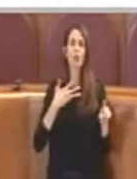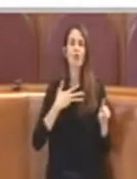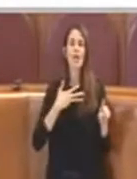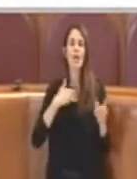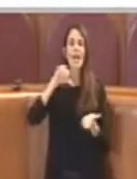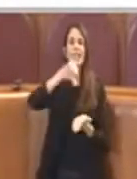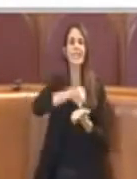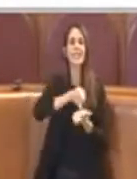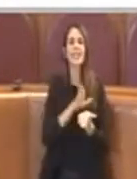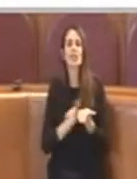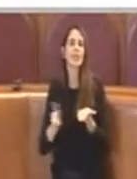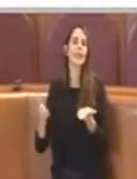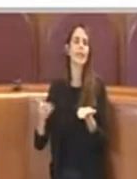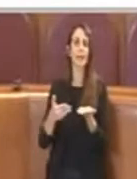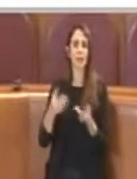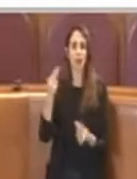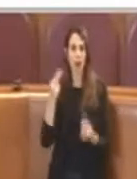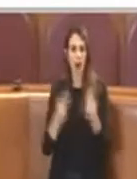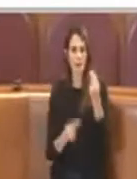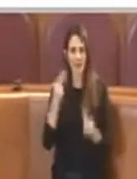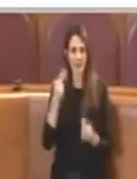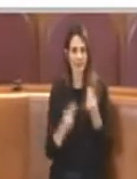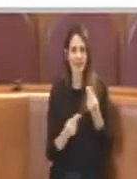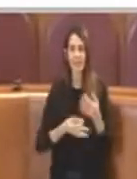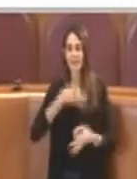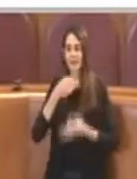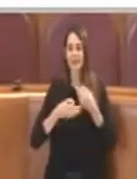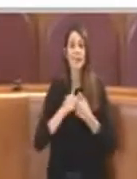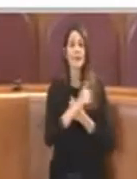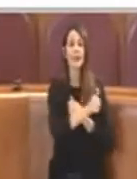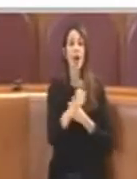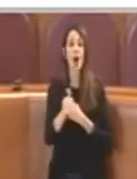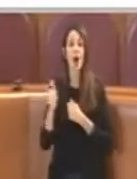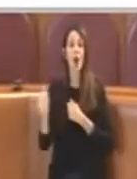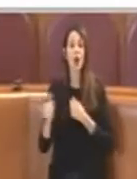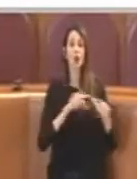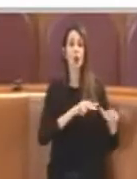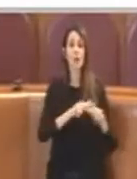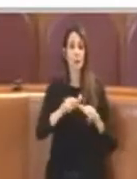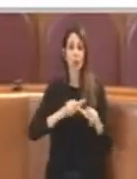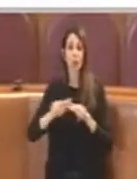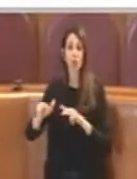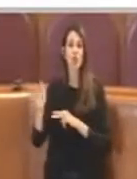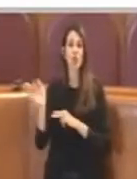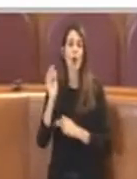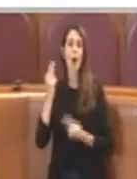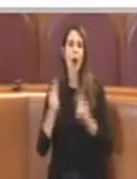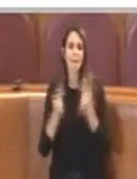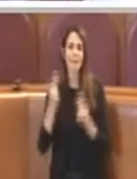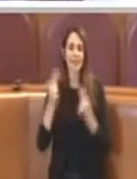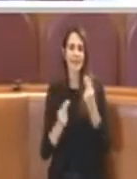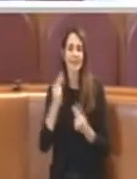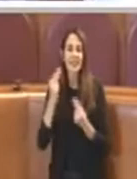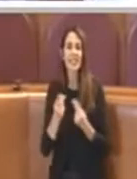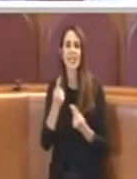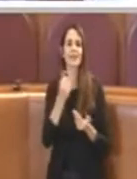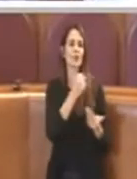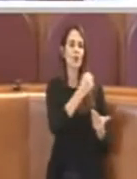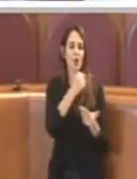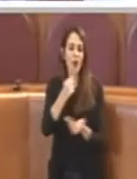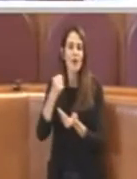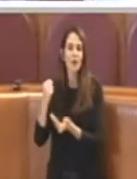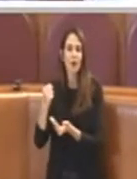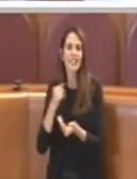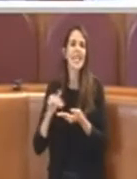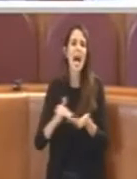ogni municipio all'interno del suo bilancio e dei fondi che l'amministrazione mette a disposizione loro può decidere come meglio utilizzare questi